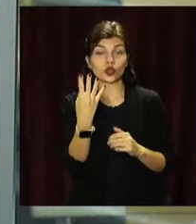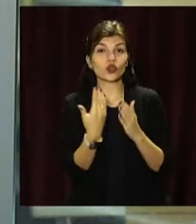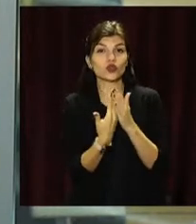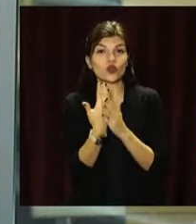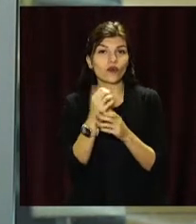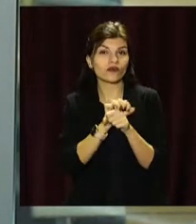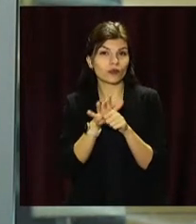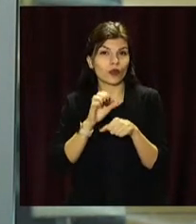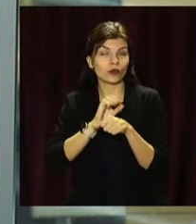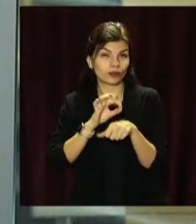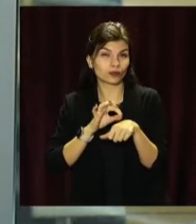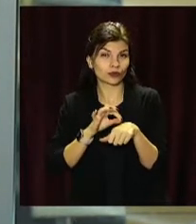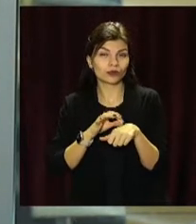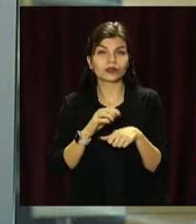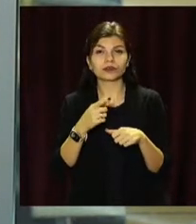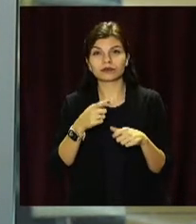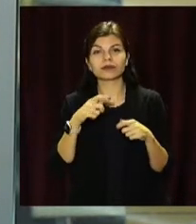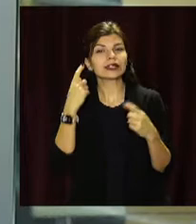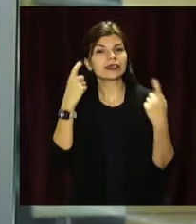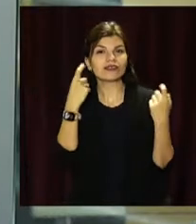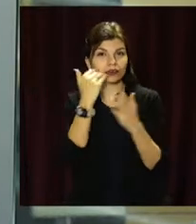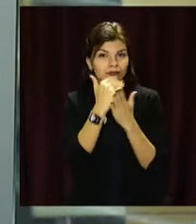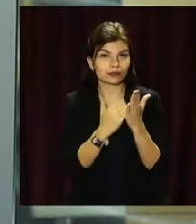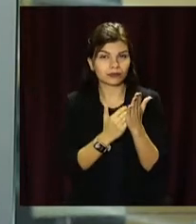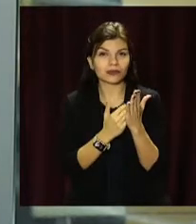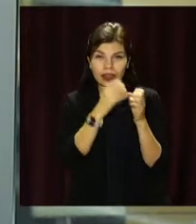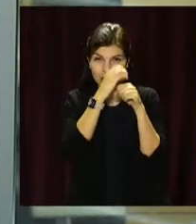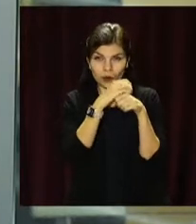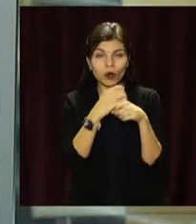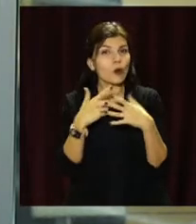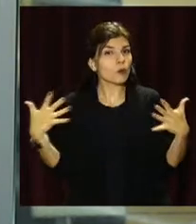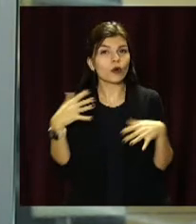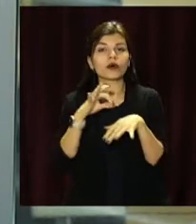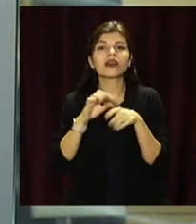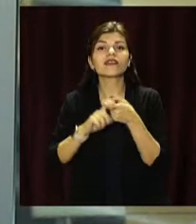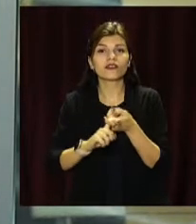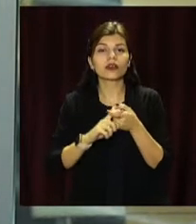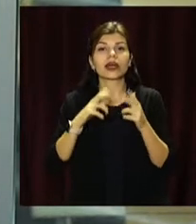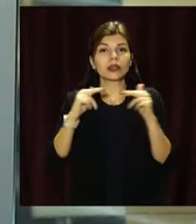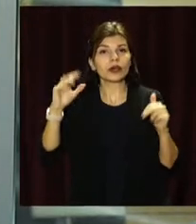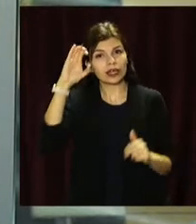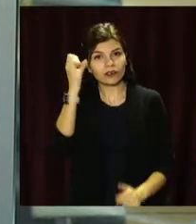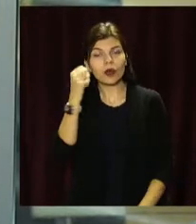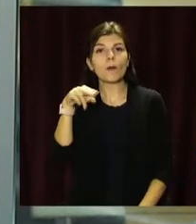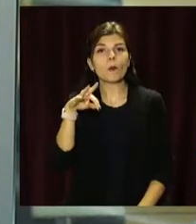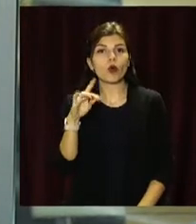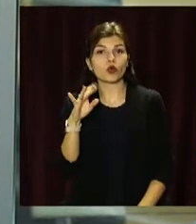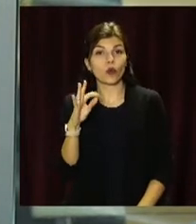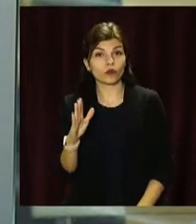випадки коронавірусу. За даним обласного лабораторного центру, найбільше інфікованих у Дніпрі – Кривому Розі по крові.